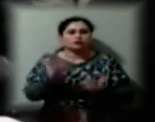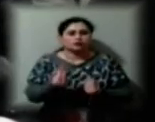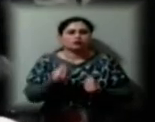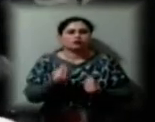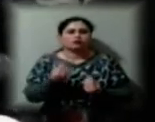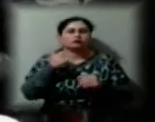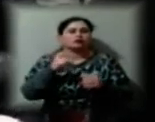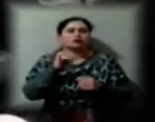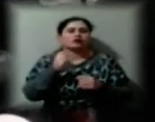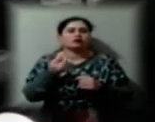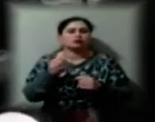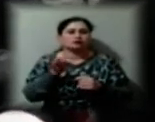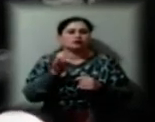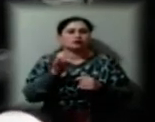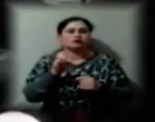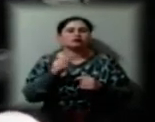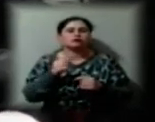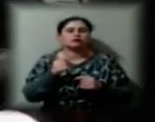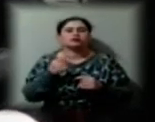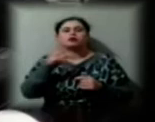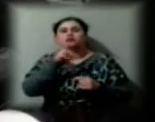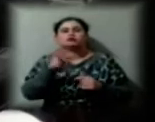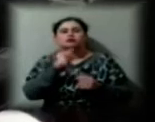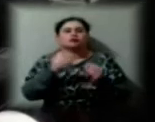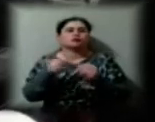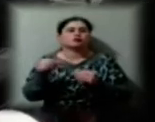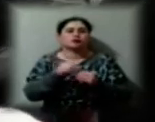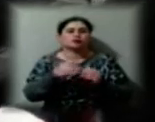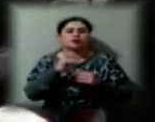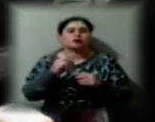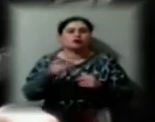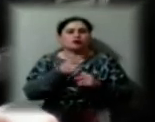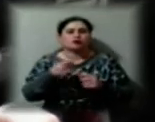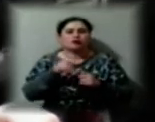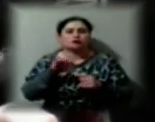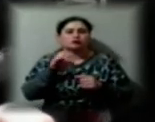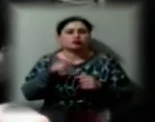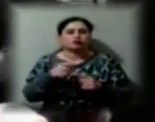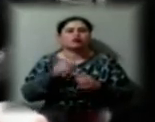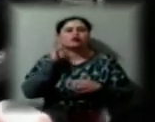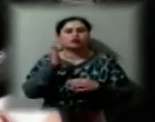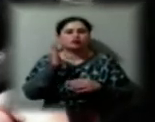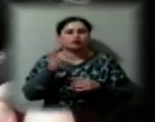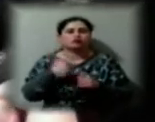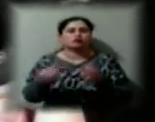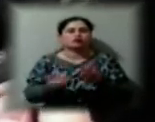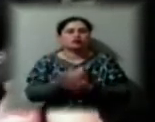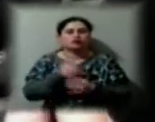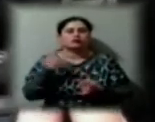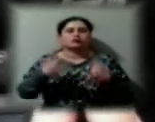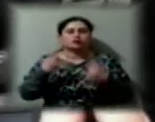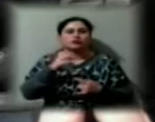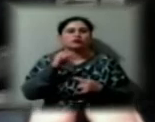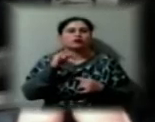телебачення 3 години 10 хвилин регіонального контенту. У майбутньому, у новому телевізійному і радійному сезоні